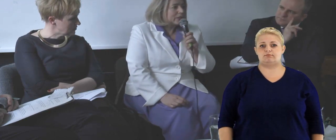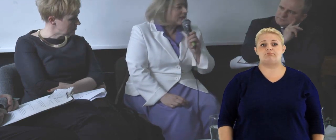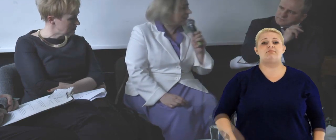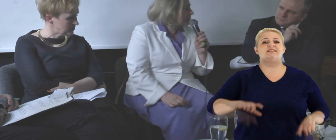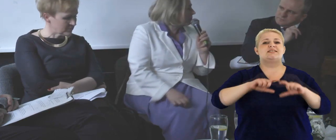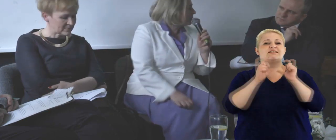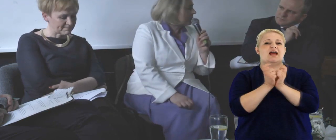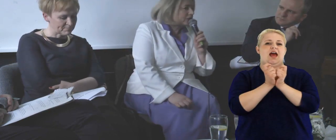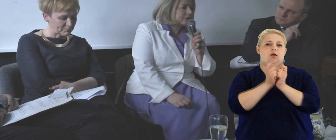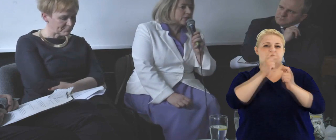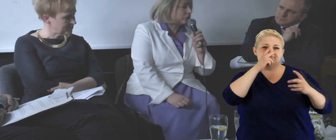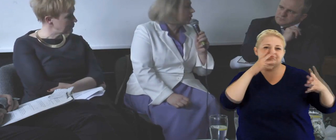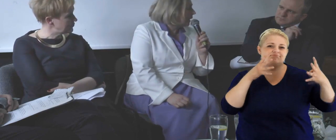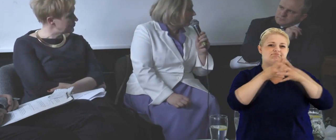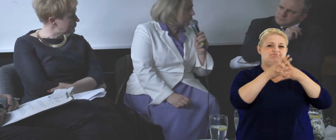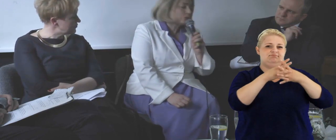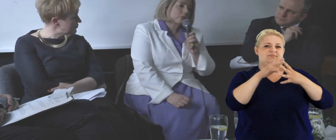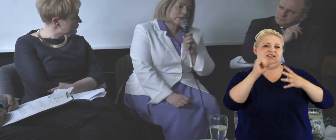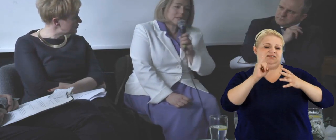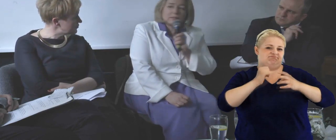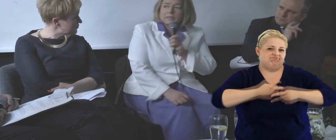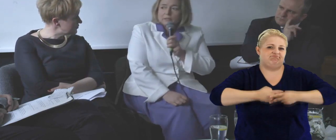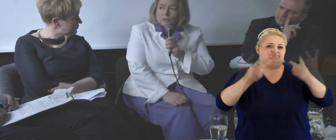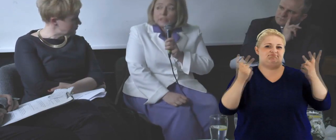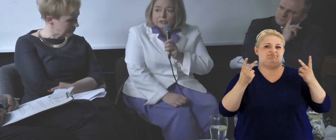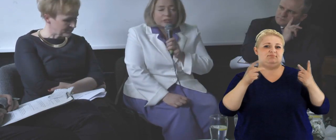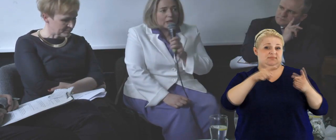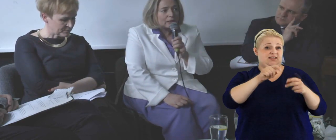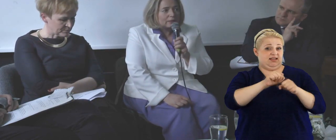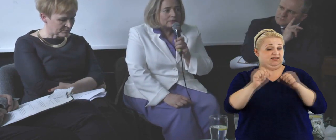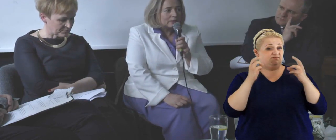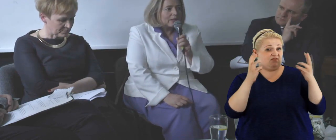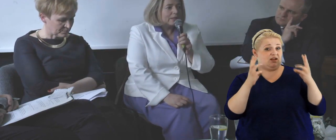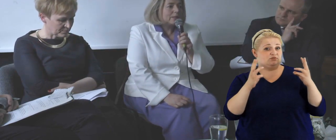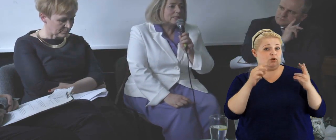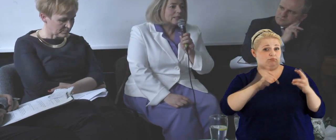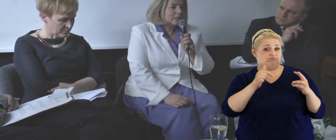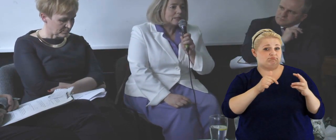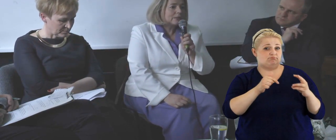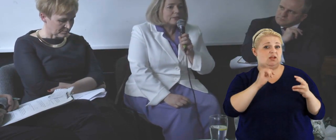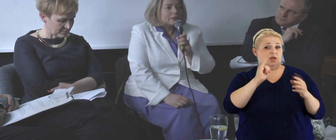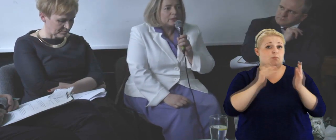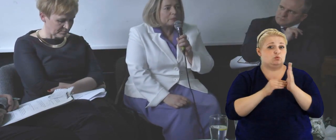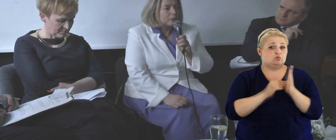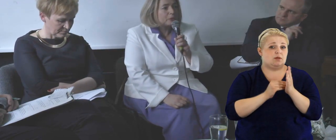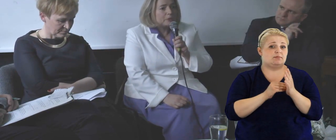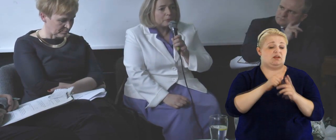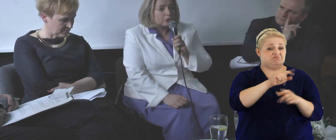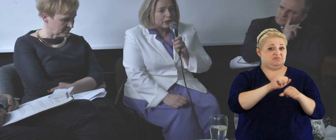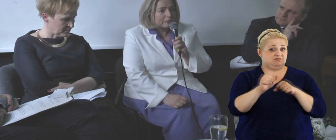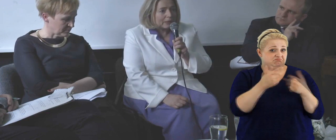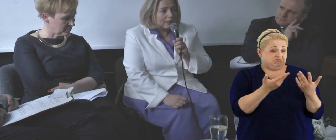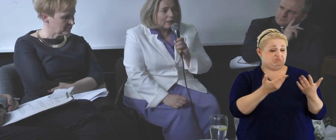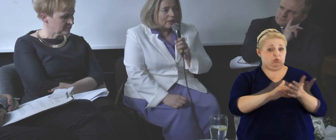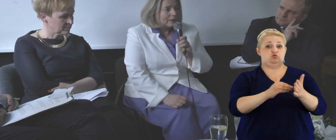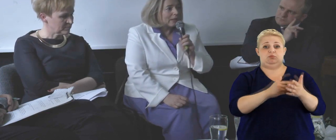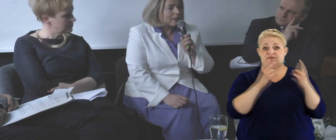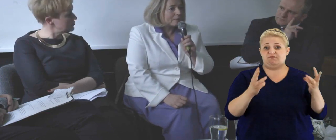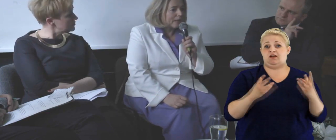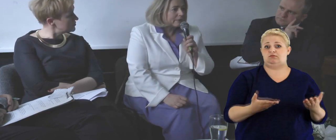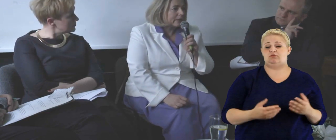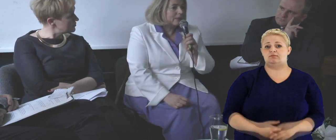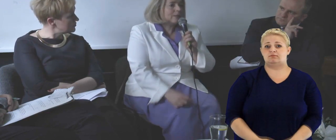że ta cała przejrzywstość i jawność, która jest niekonieczna i zasady, i potrzebna,